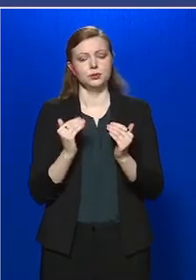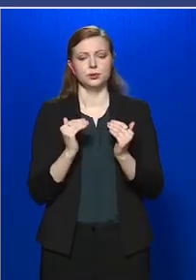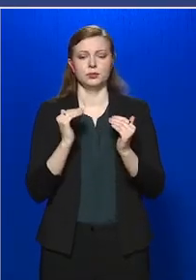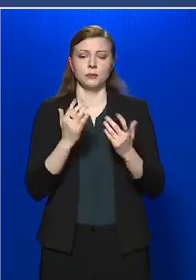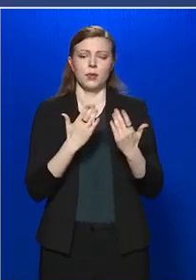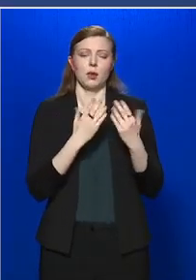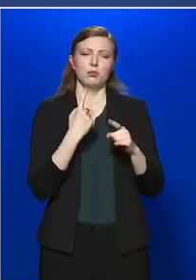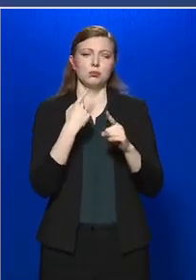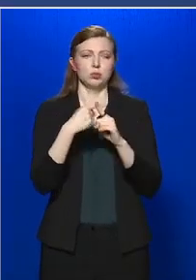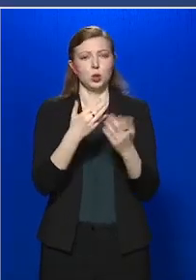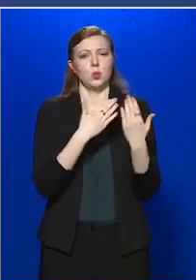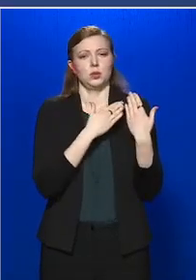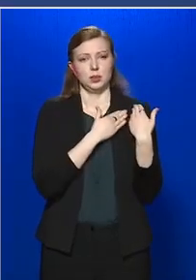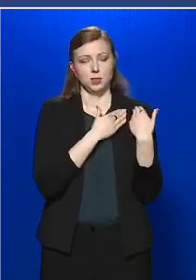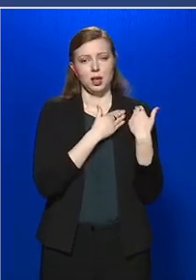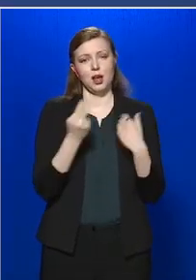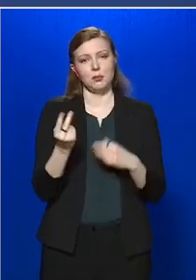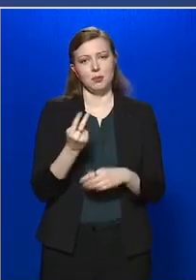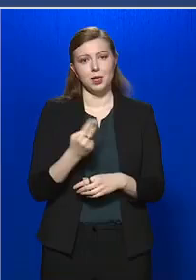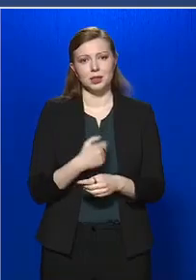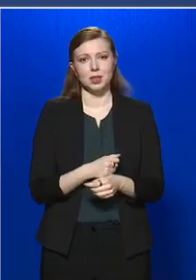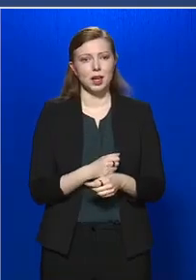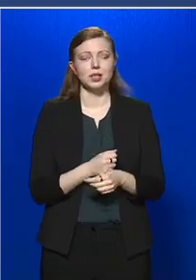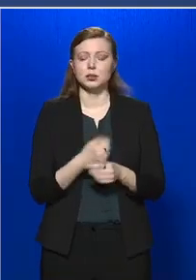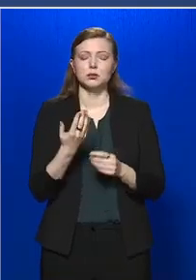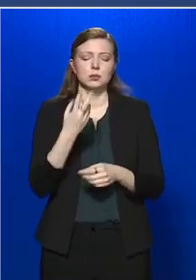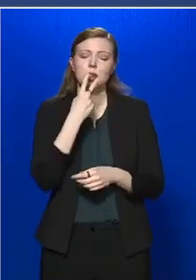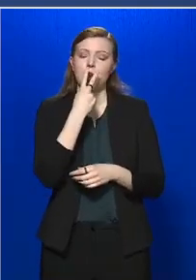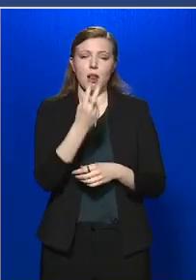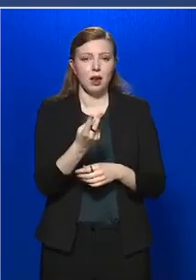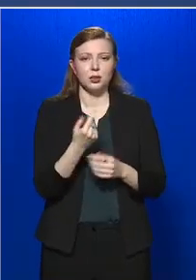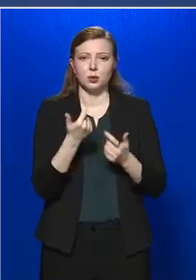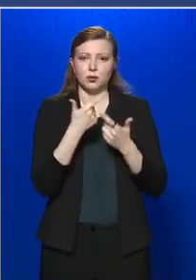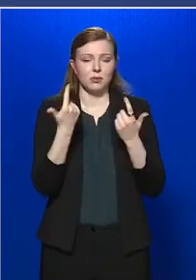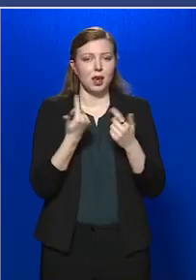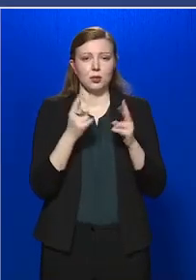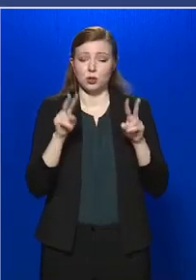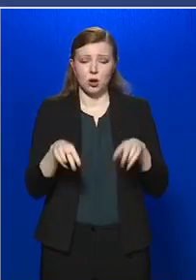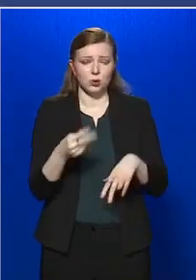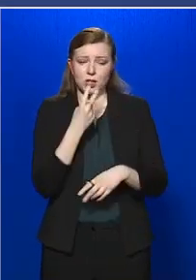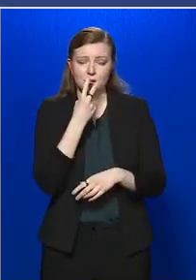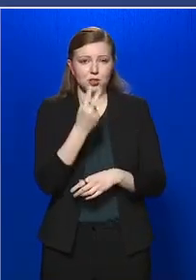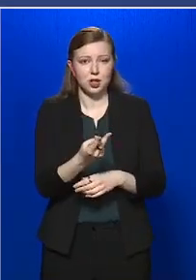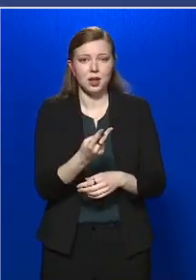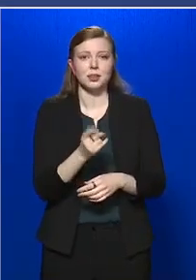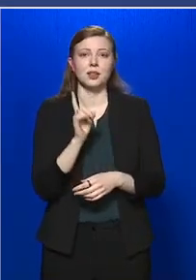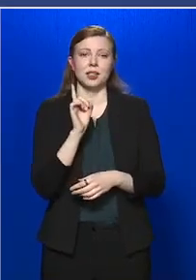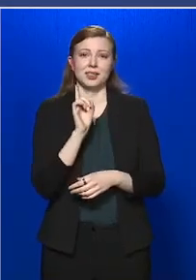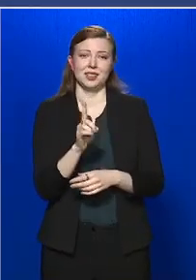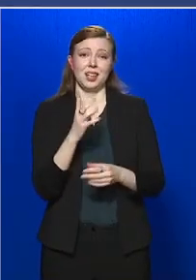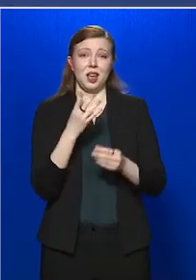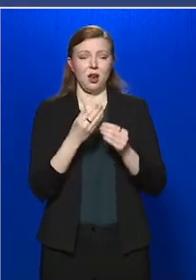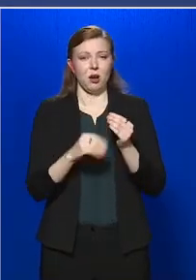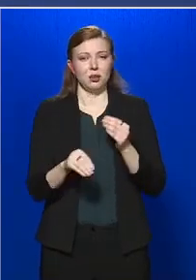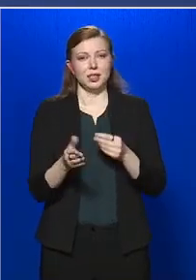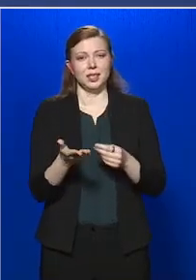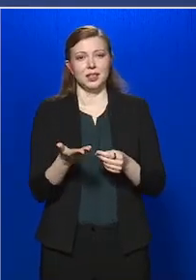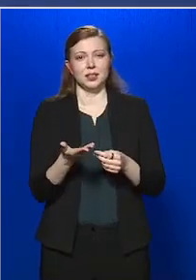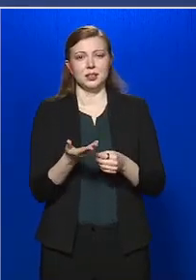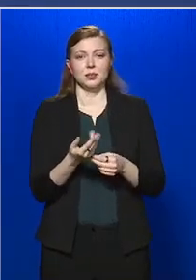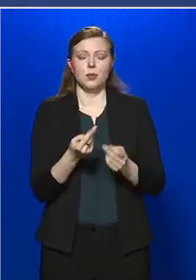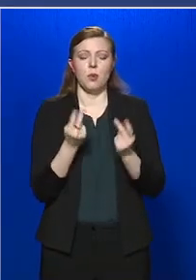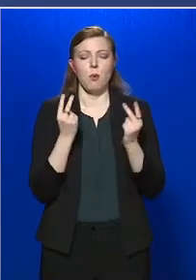terhelést jelent. Ezzel teljesen tisztában vannak a hatóságok is, azonban azért a sokkal